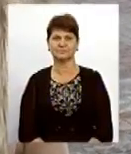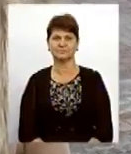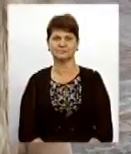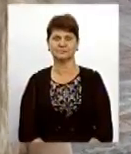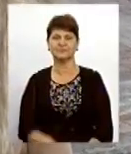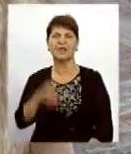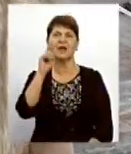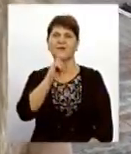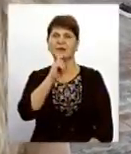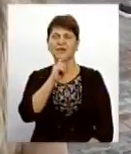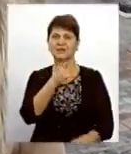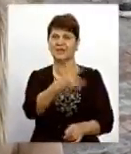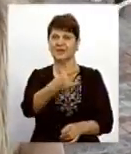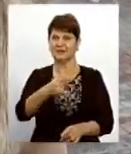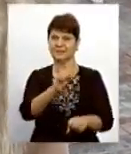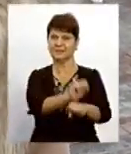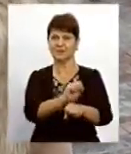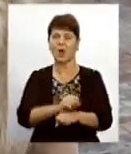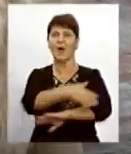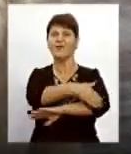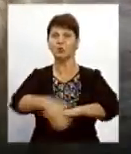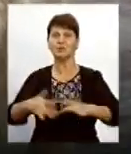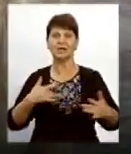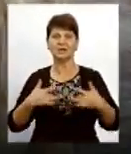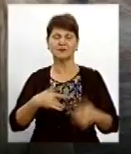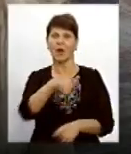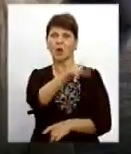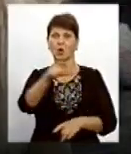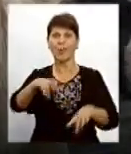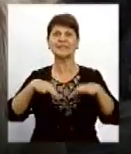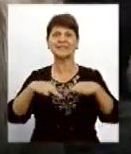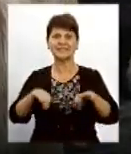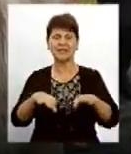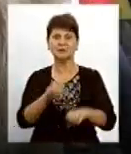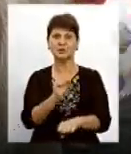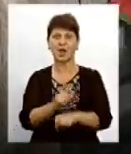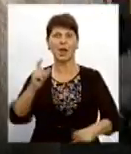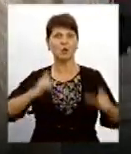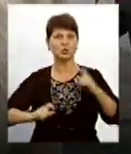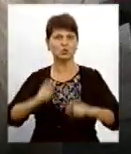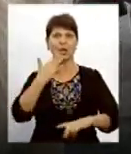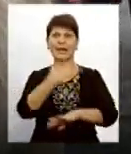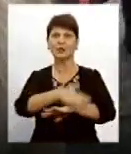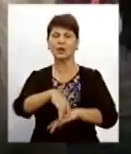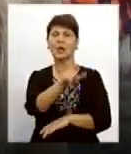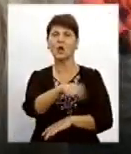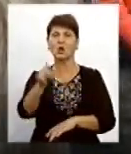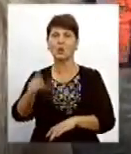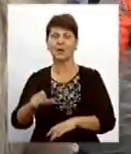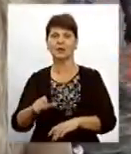Вінниця в заторах, а саме вулиця театральна. Громадський транспорт тут стоїть, студенти та іногородні громадяни